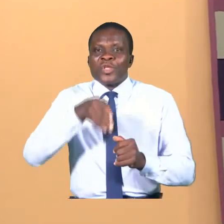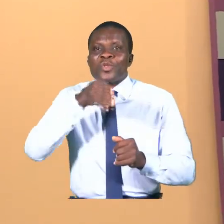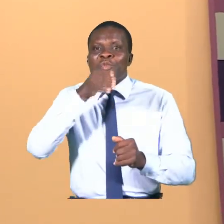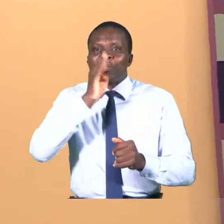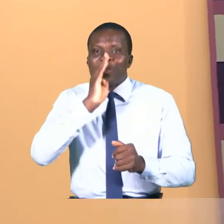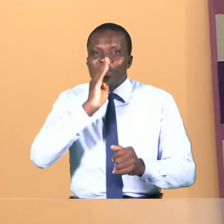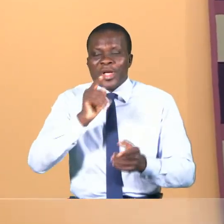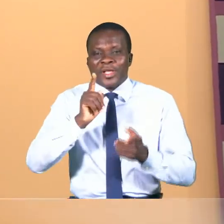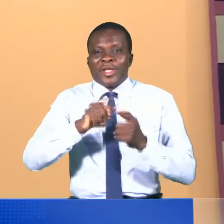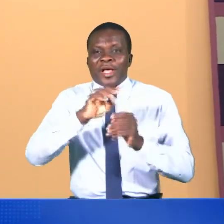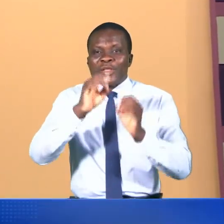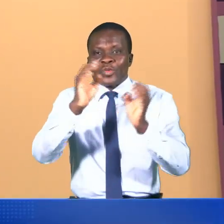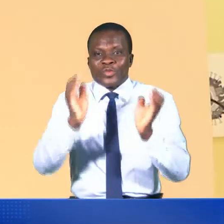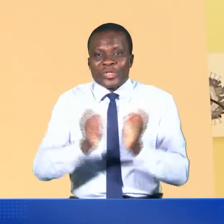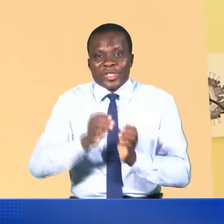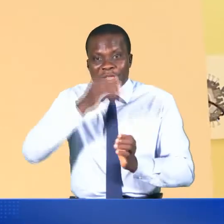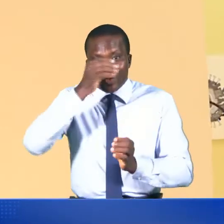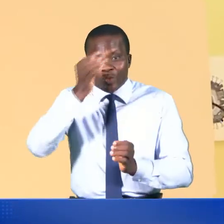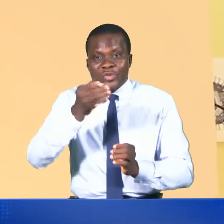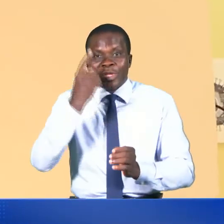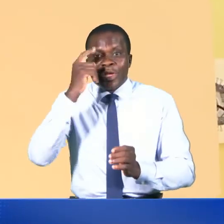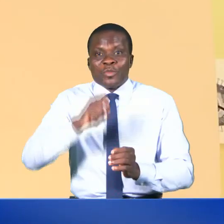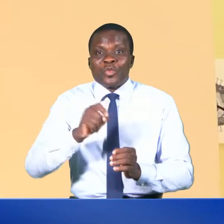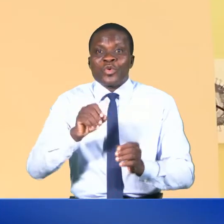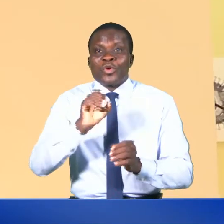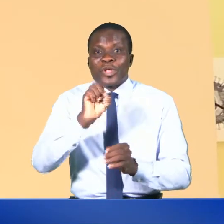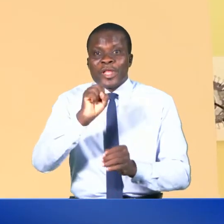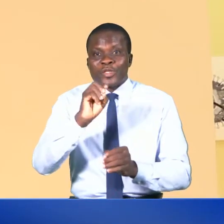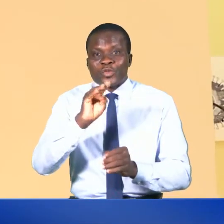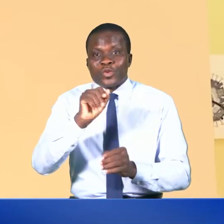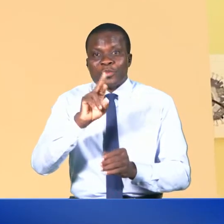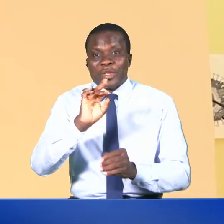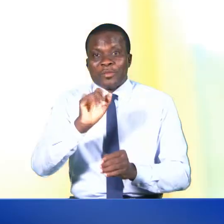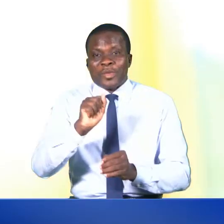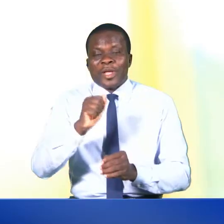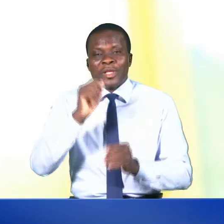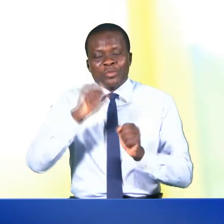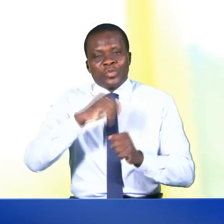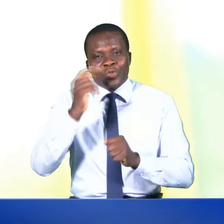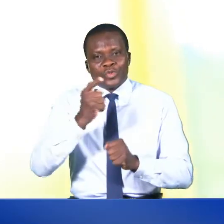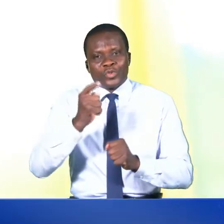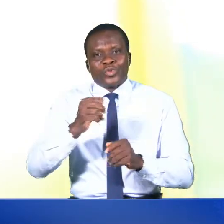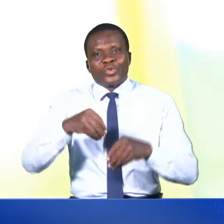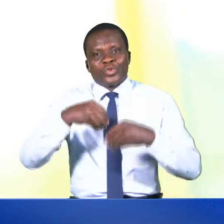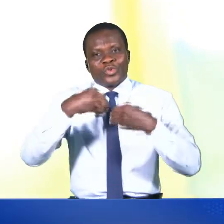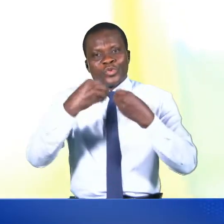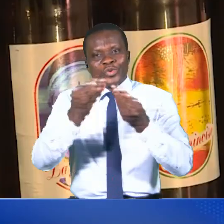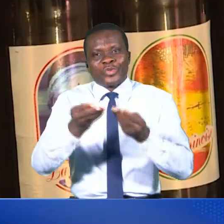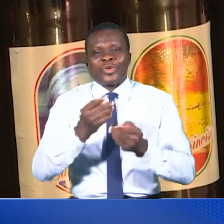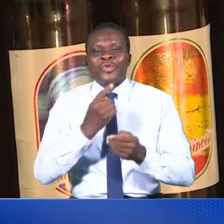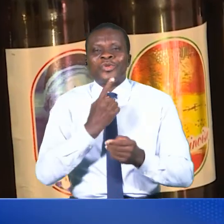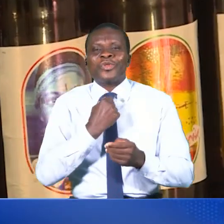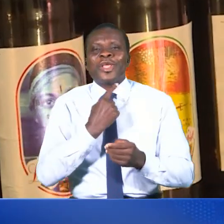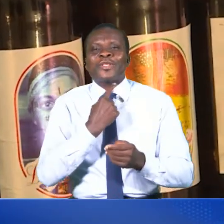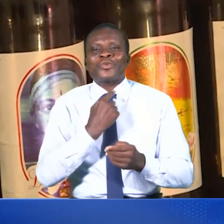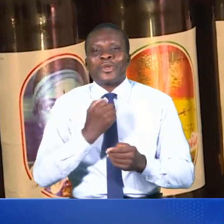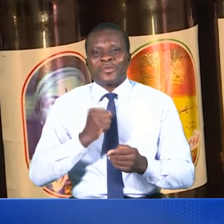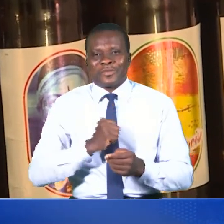cette citène culturelle pour que la Sobébra puisse toujours lui étancher sa soif.